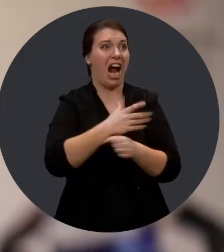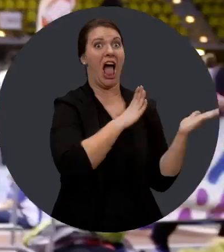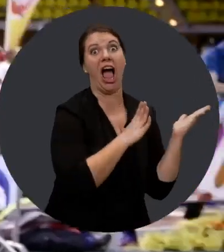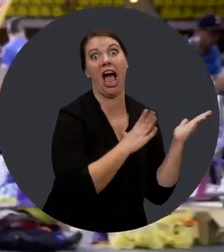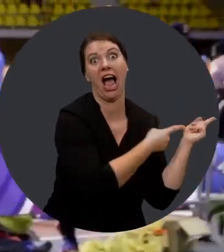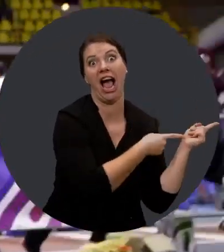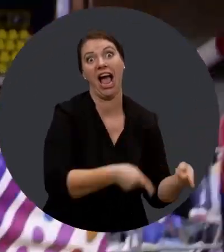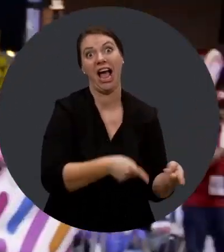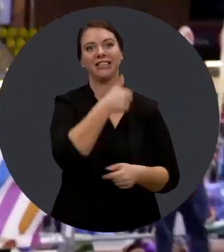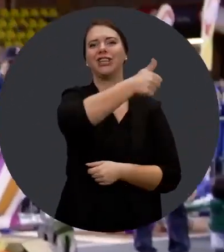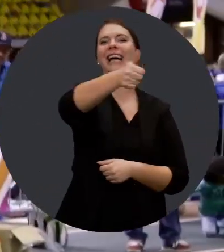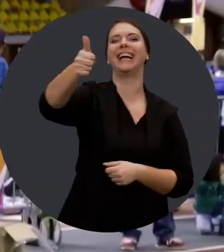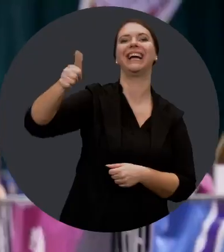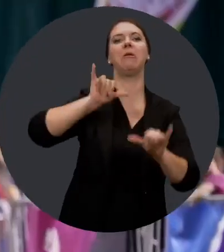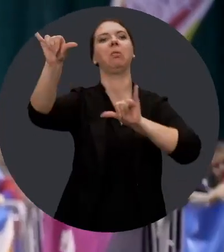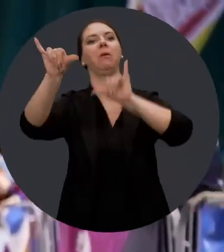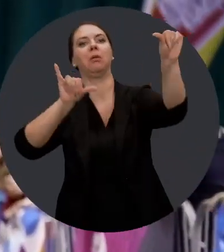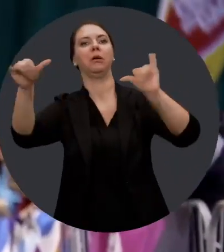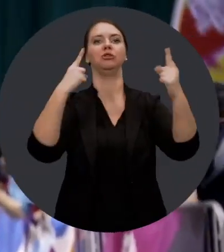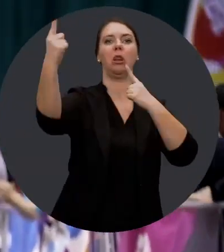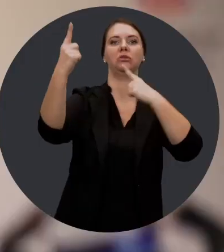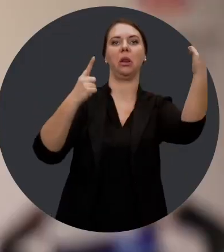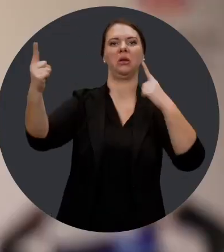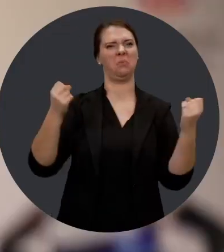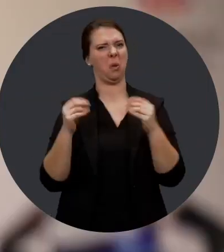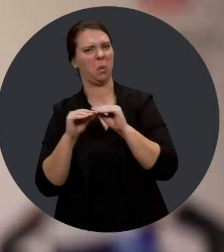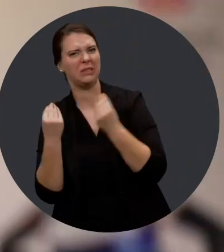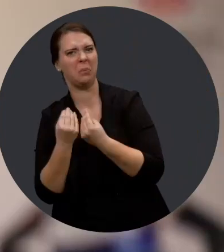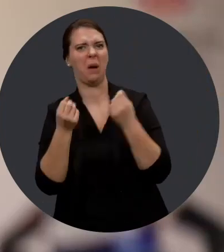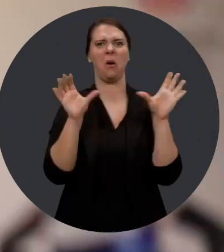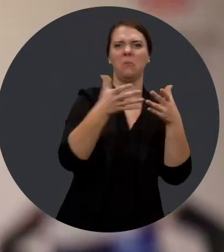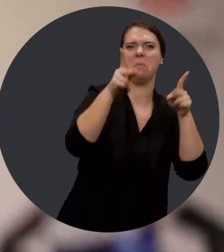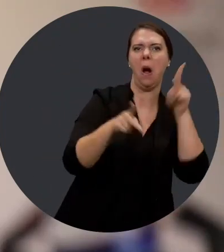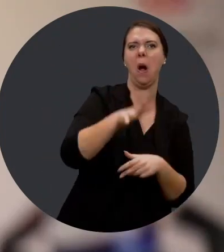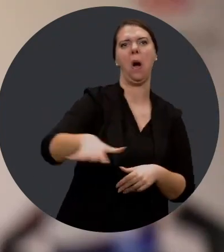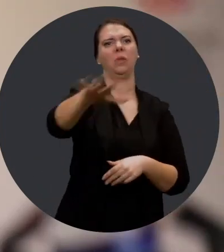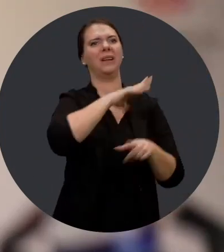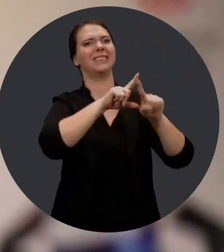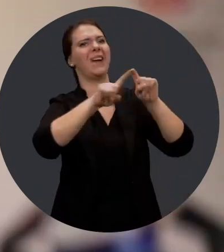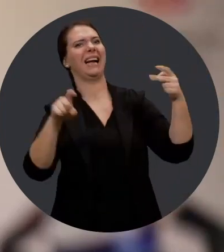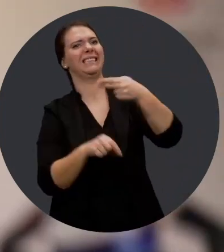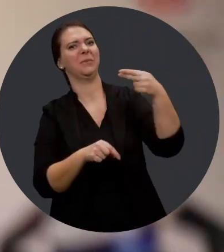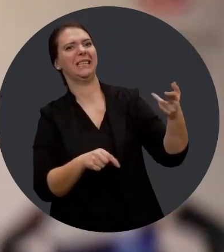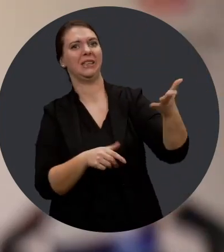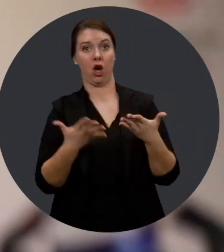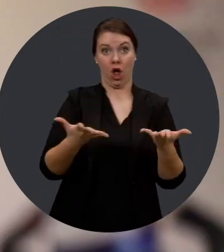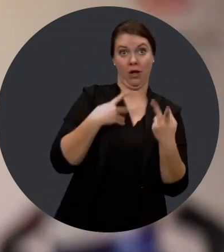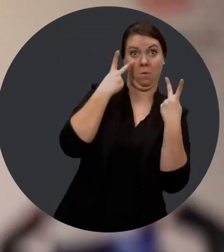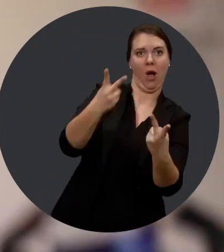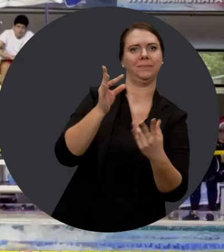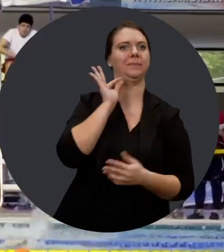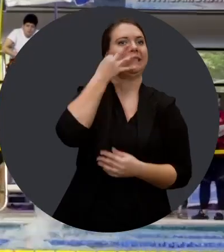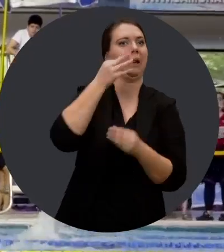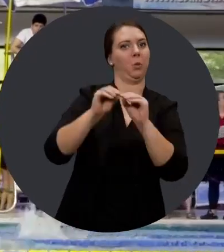existe. Chacun était assez isolé à son époque, il y avait moins d'organisations qui regroupaient des gens de tous les types de déficiences. Alors je